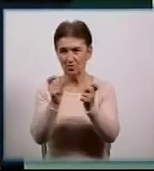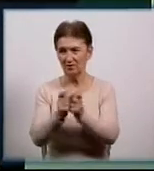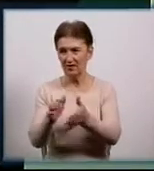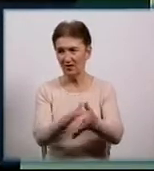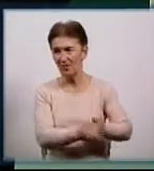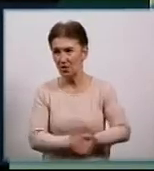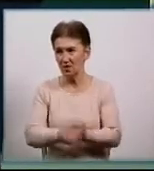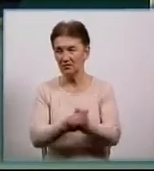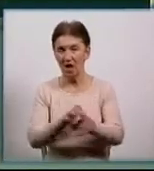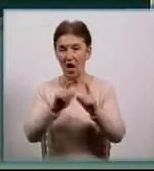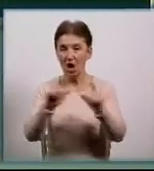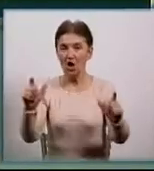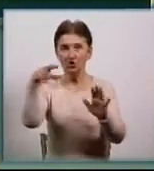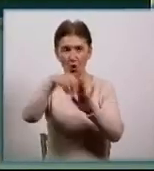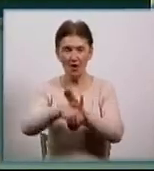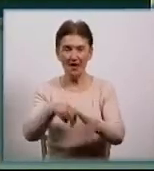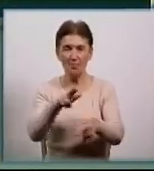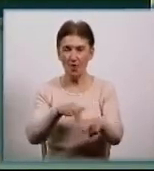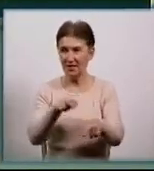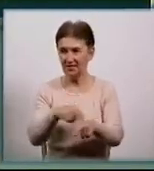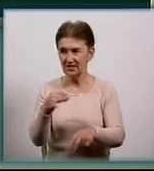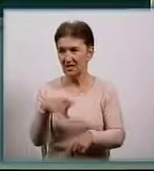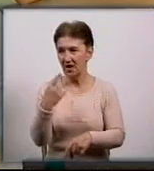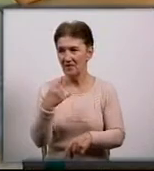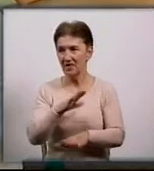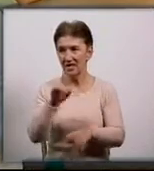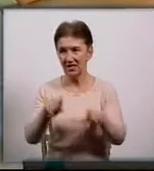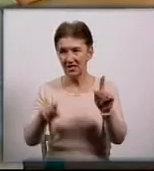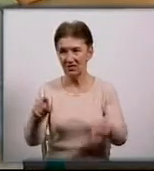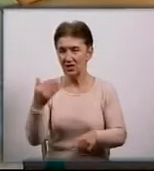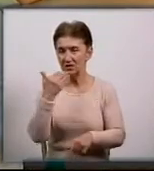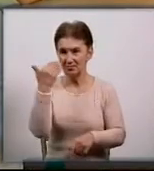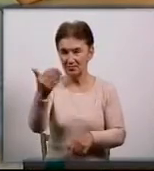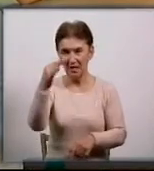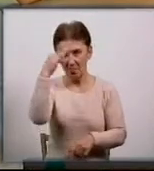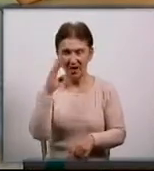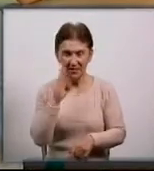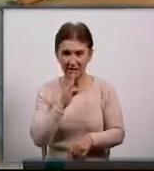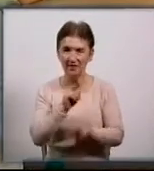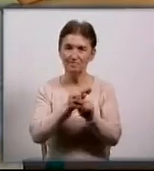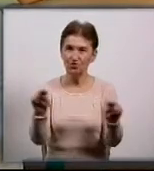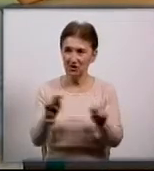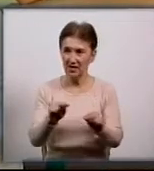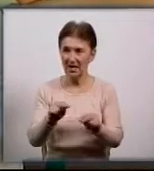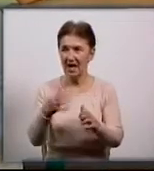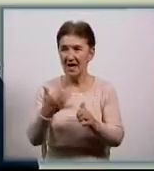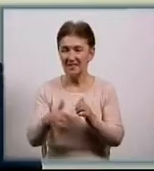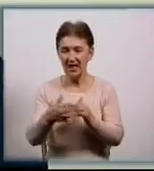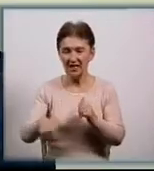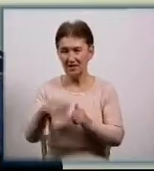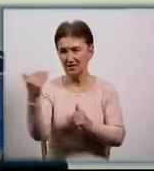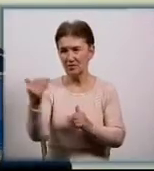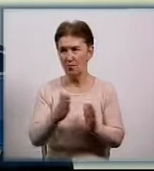Шкільний поліцейський Антон Левандовський говорить, нерідко до них звертаються батьки та вчителі саме через поведінку учнів.